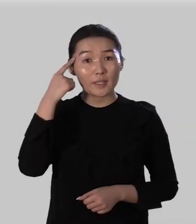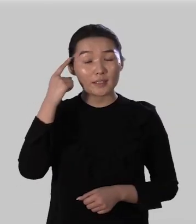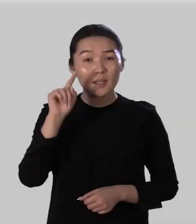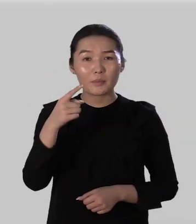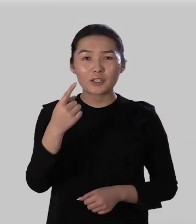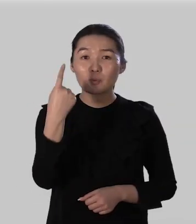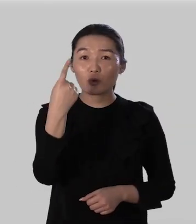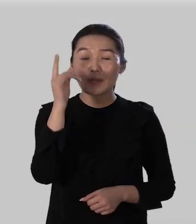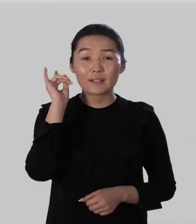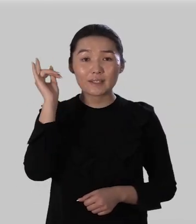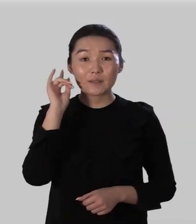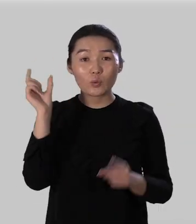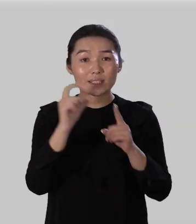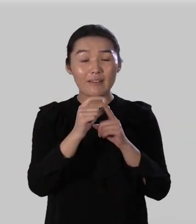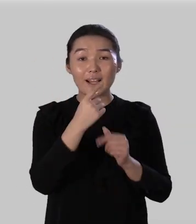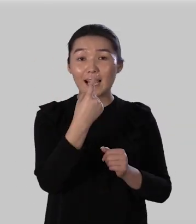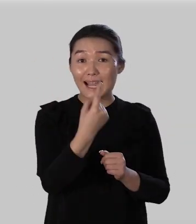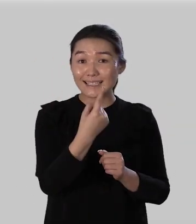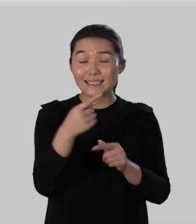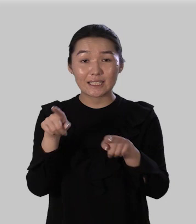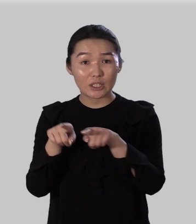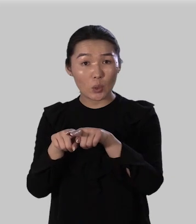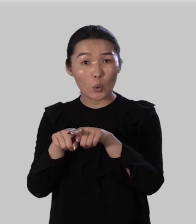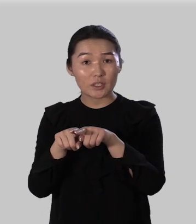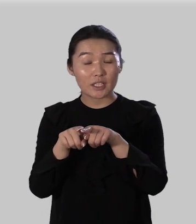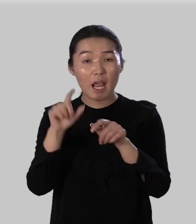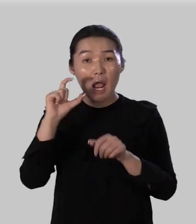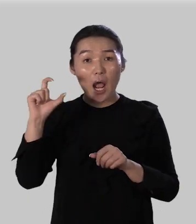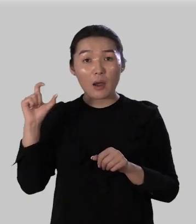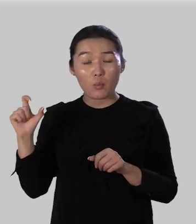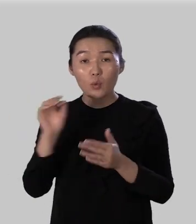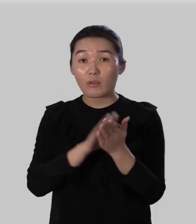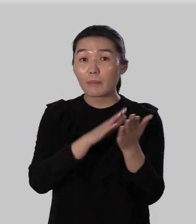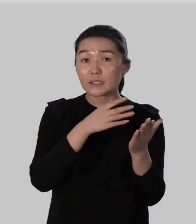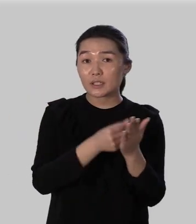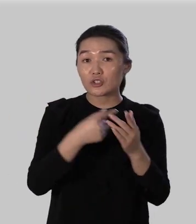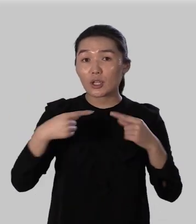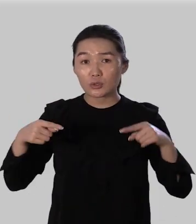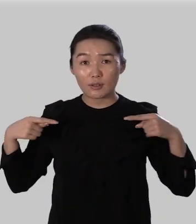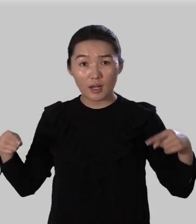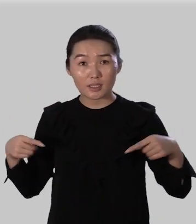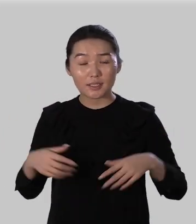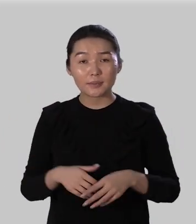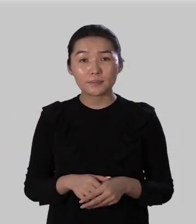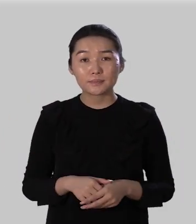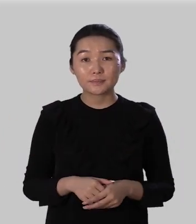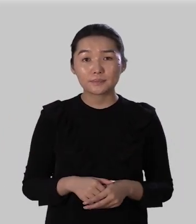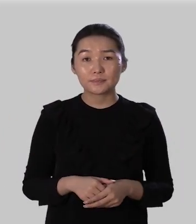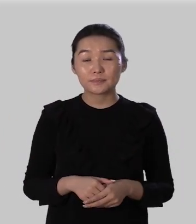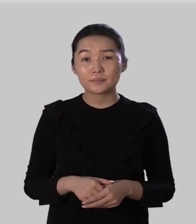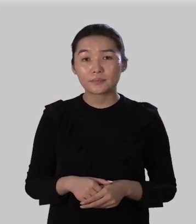подумайте почему первый звук в словах один и тот же а буквы его обозначающие разные